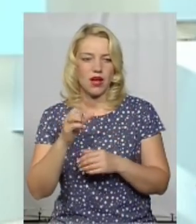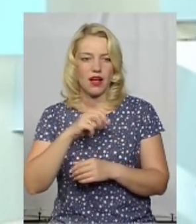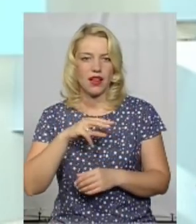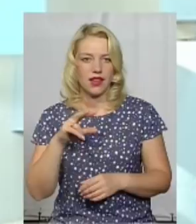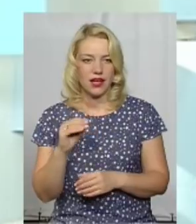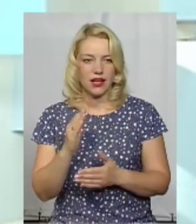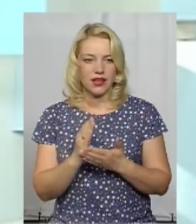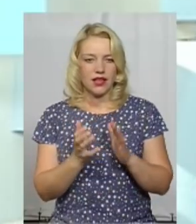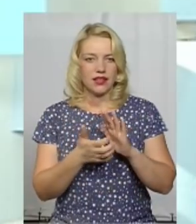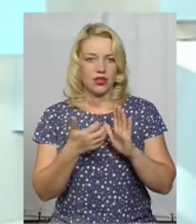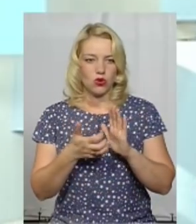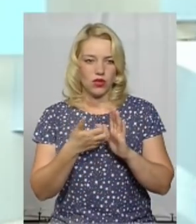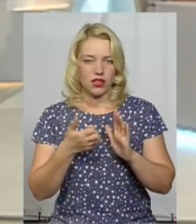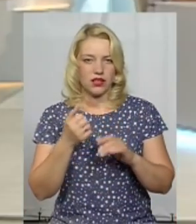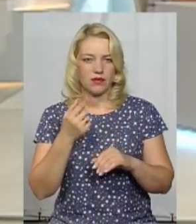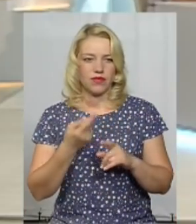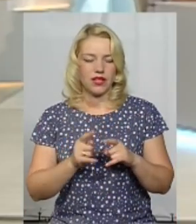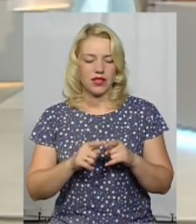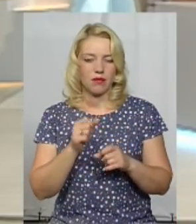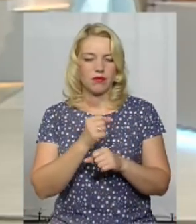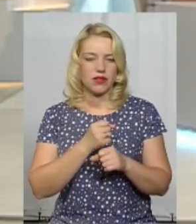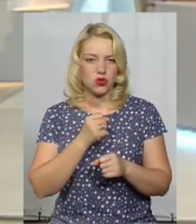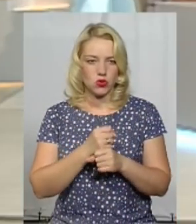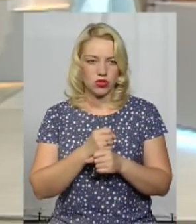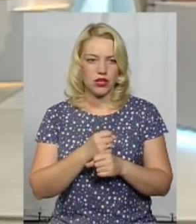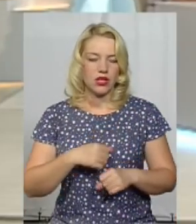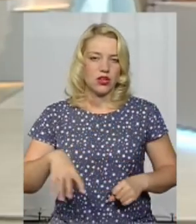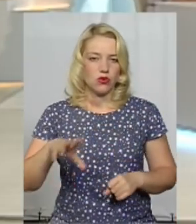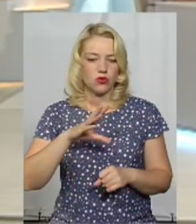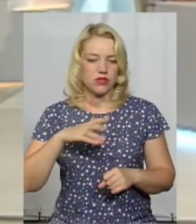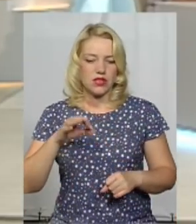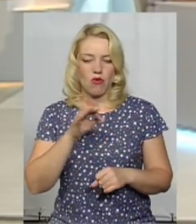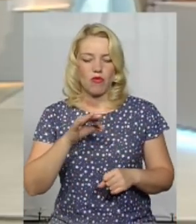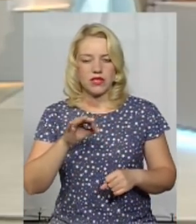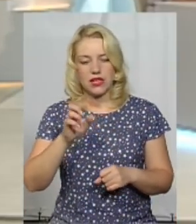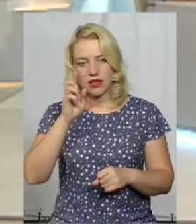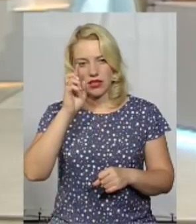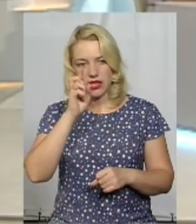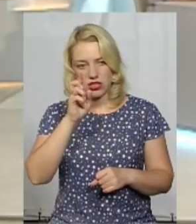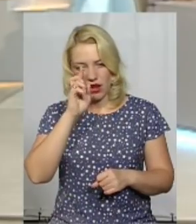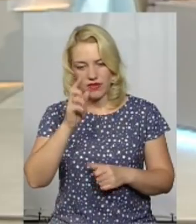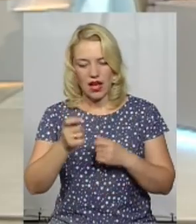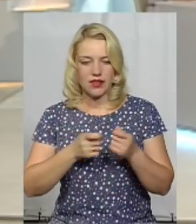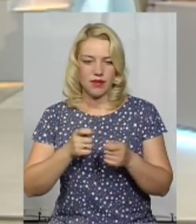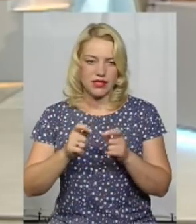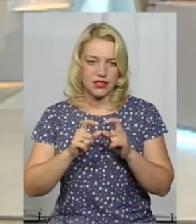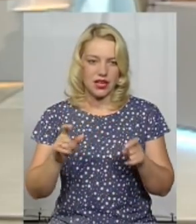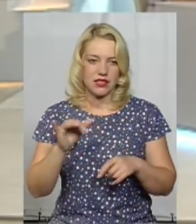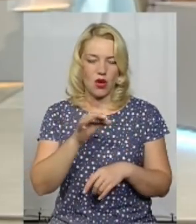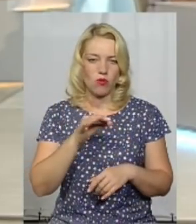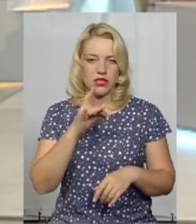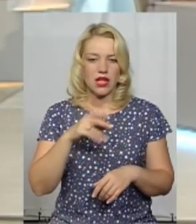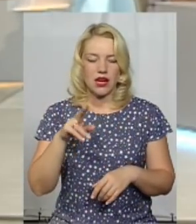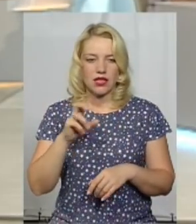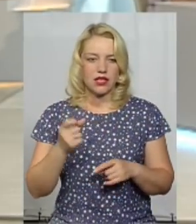Але є недоліки. Над ними працюють всі. І обласна державна адміністрація, і обласна рада. Тому